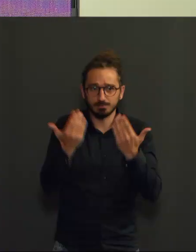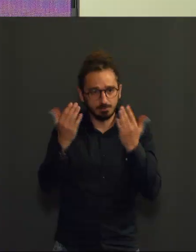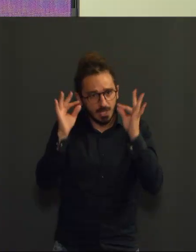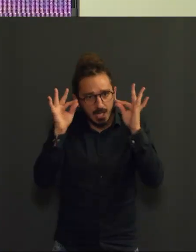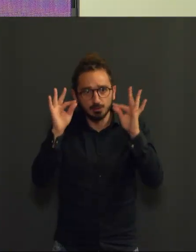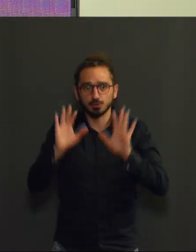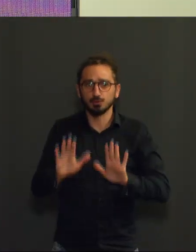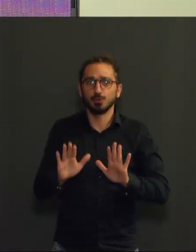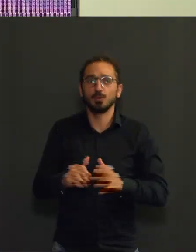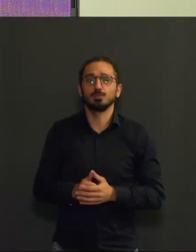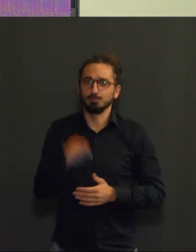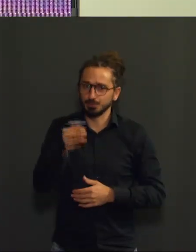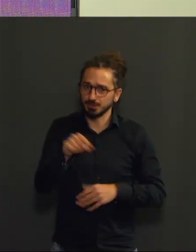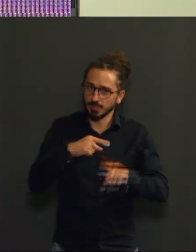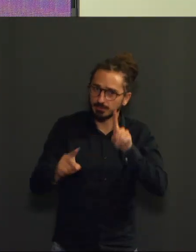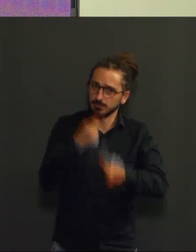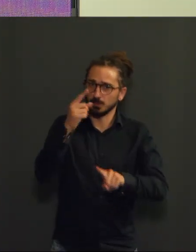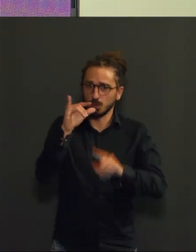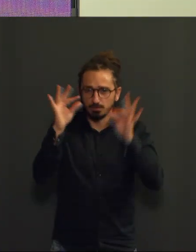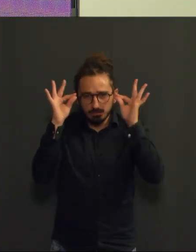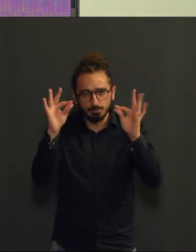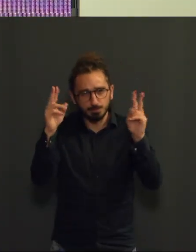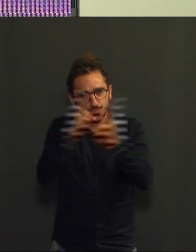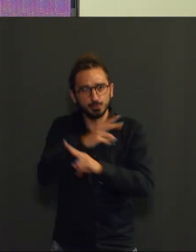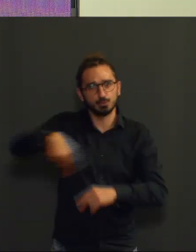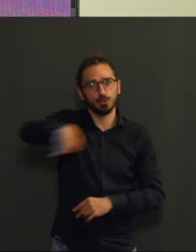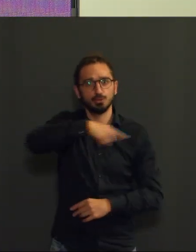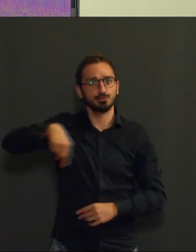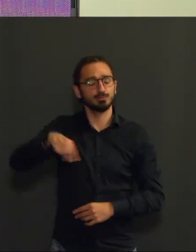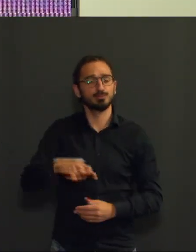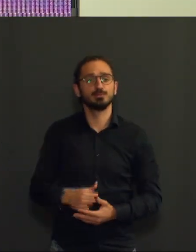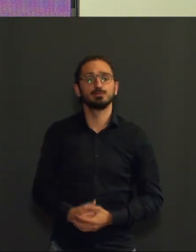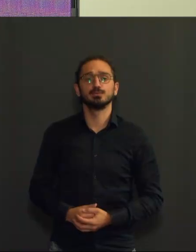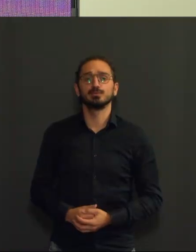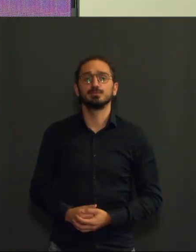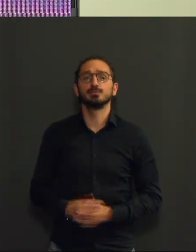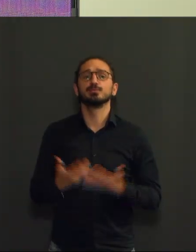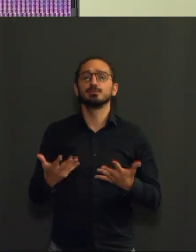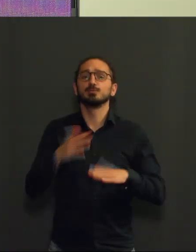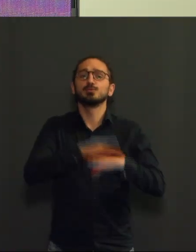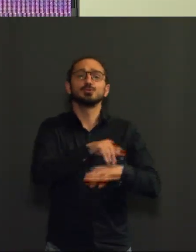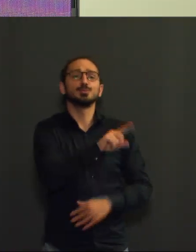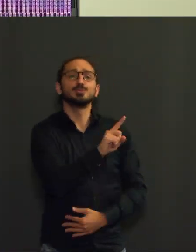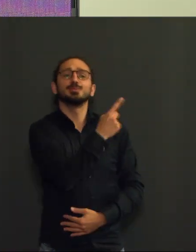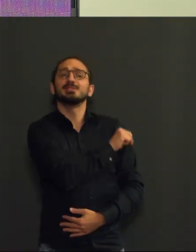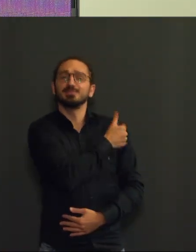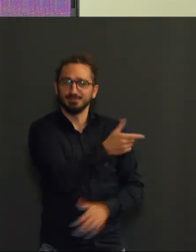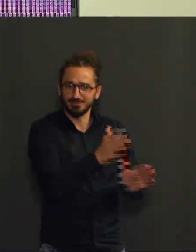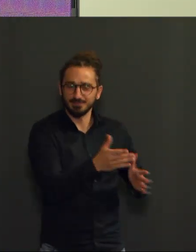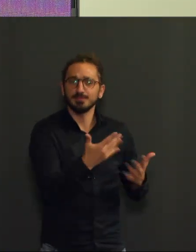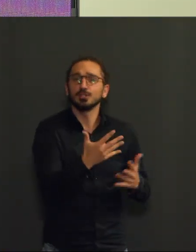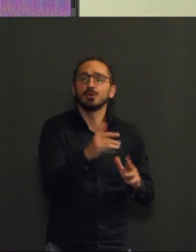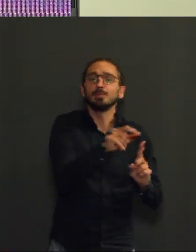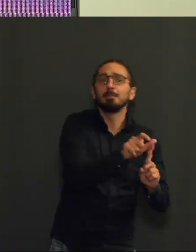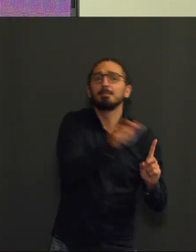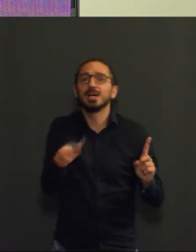après la première dose. Deuxième point, c'est que la première dose, ce n'est pas la panacée universelle. Sans ça, il n'y aurait pas de deuxième dose.